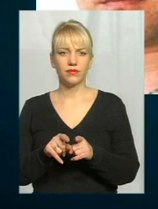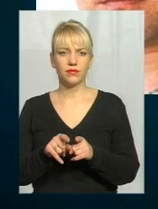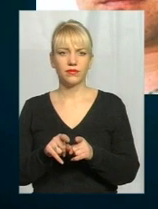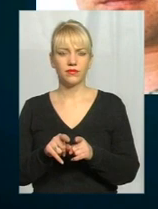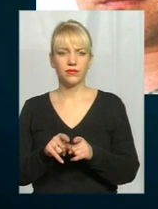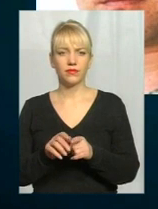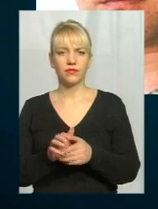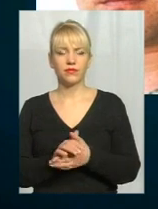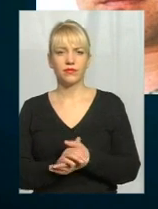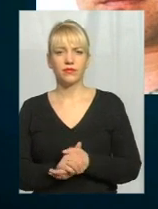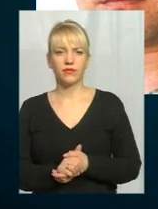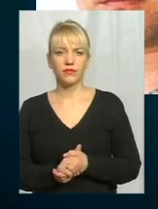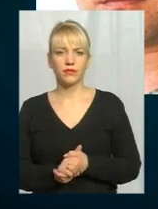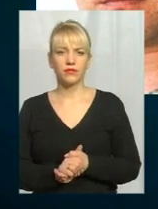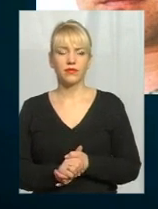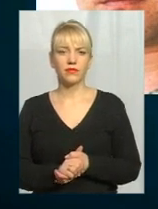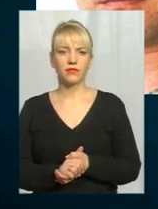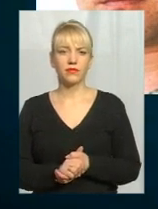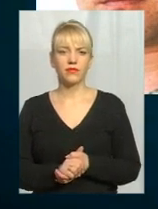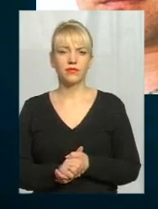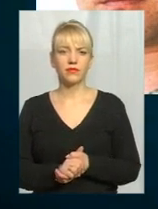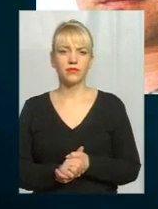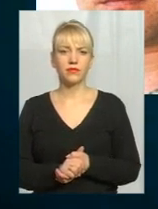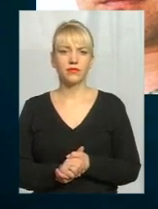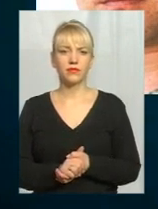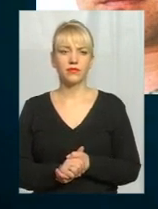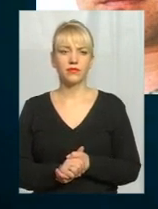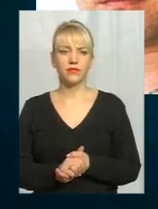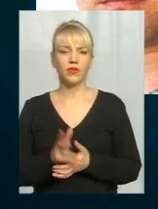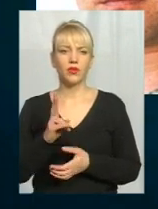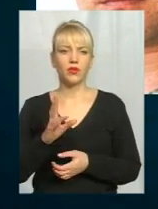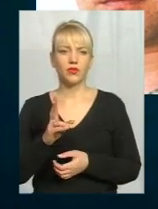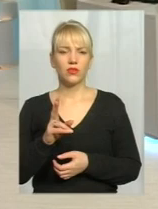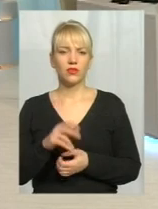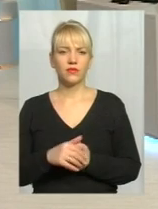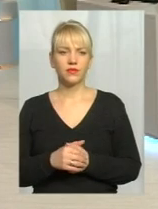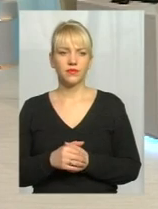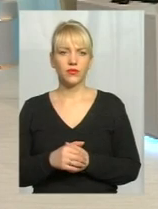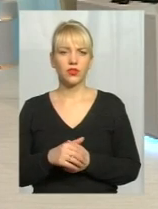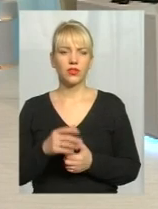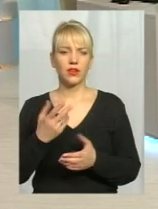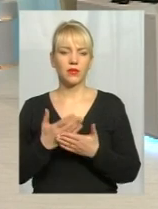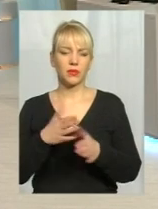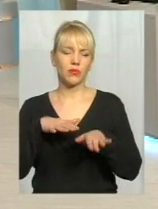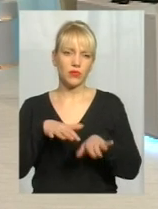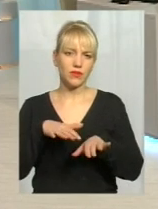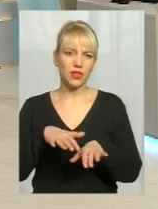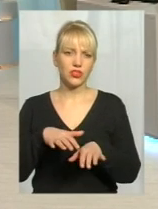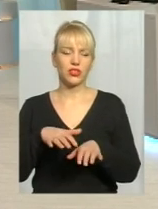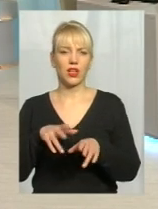які сім'ї може, хто є на схаватяки, хлопці чи розлучені, що можуть піти послідки ще. Ось таке.